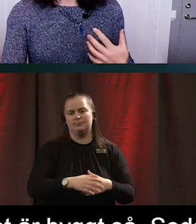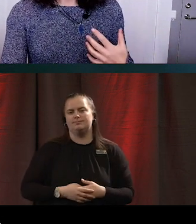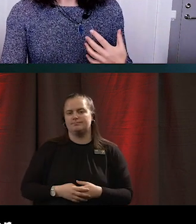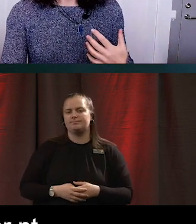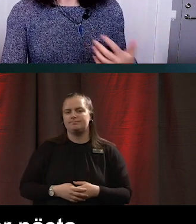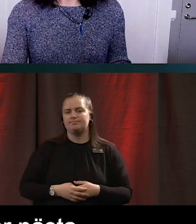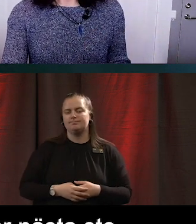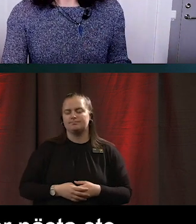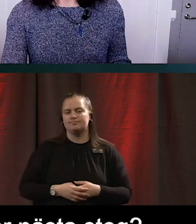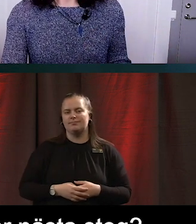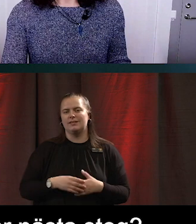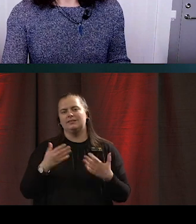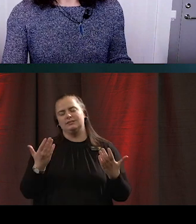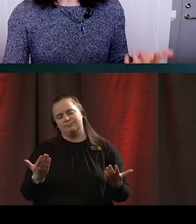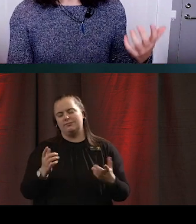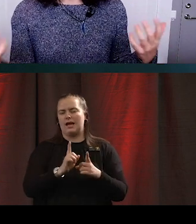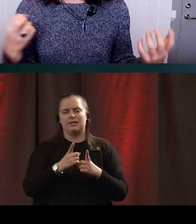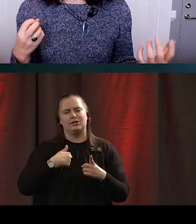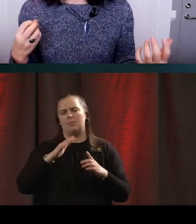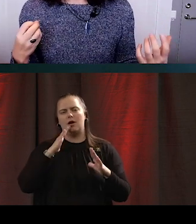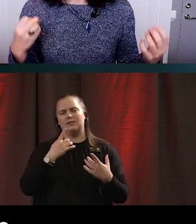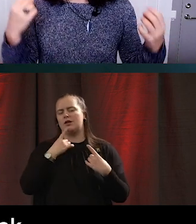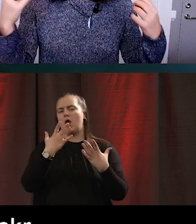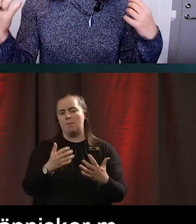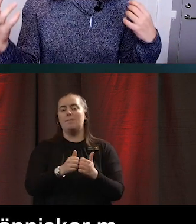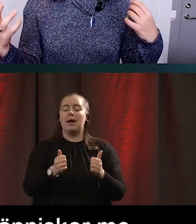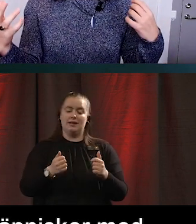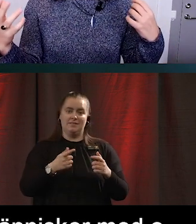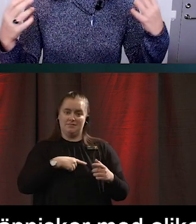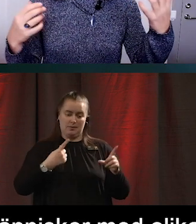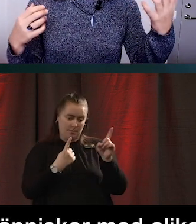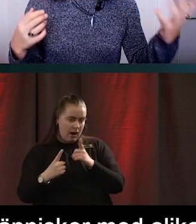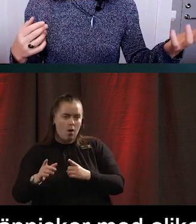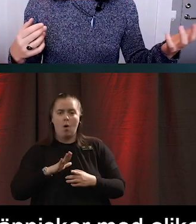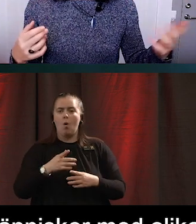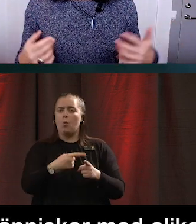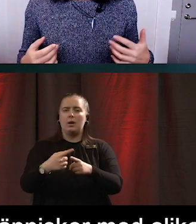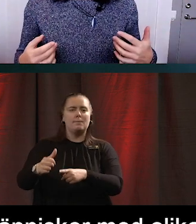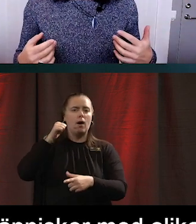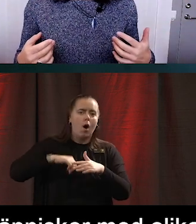Och det kanske inte ens behöver sägas men olika människor med olika bakgrund, olika utbildning olika